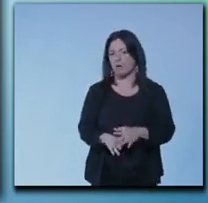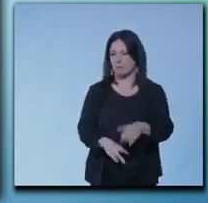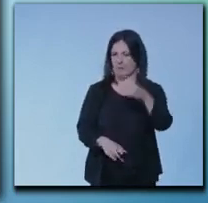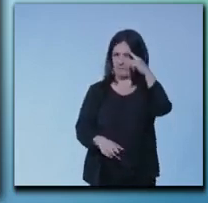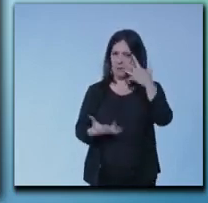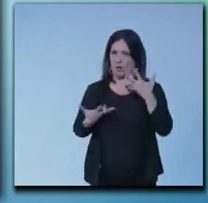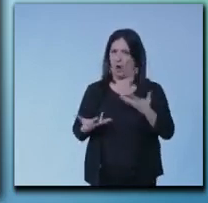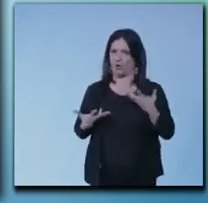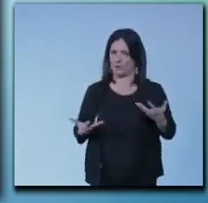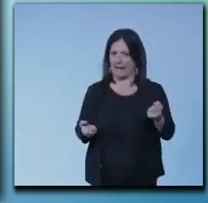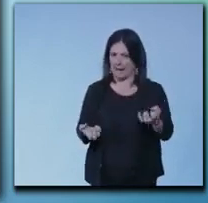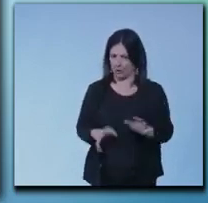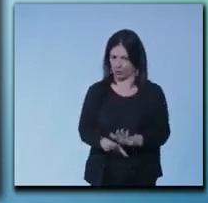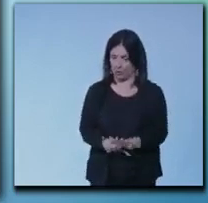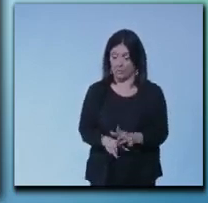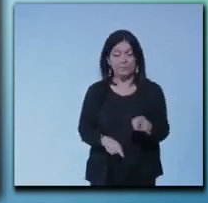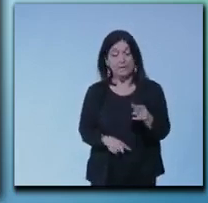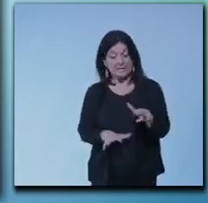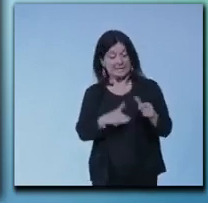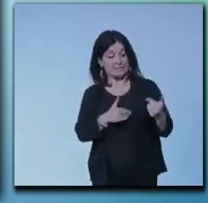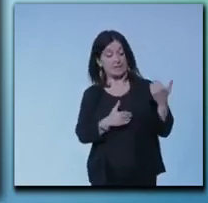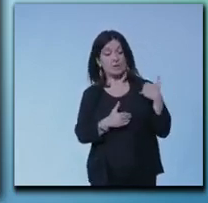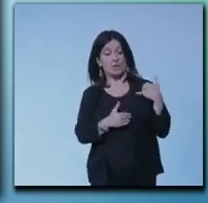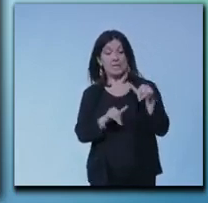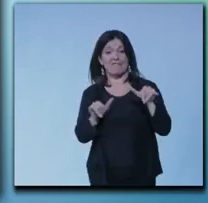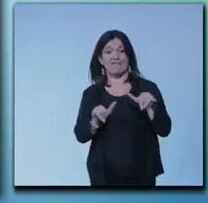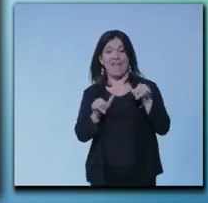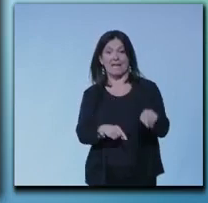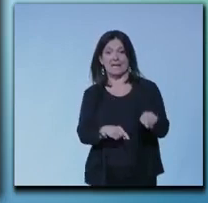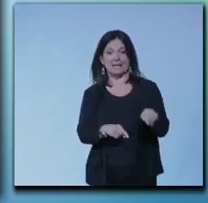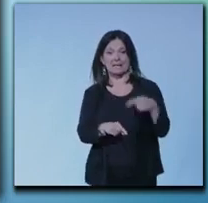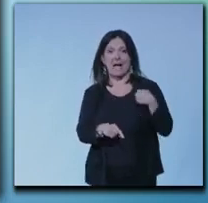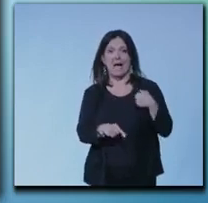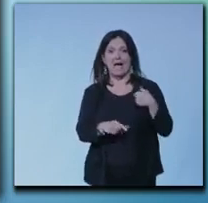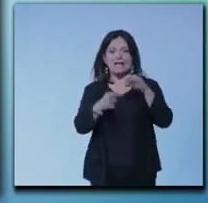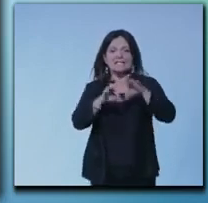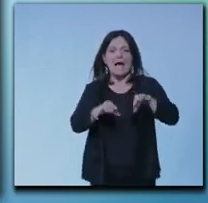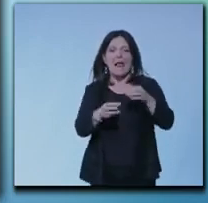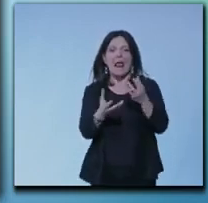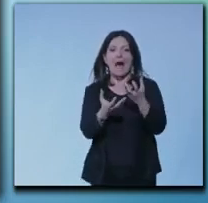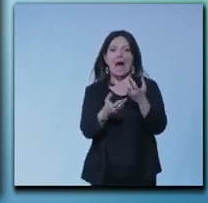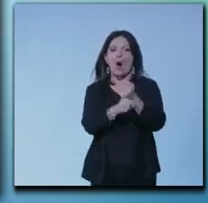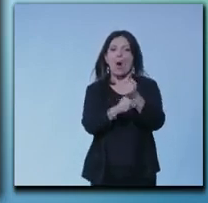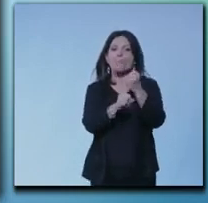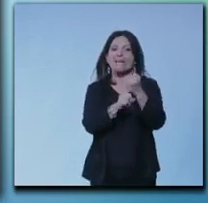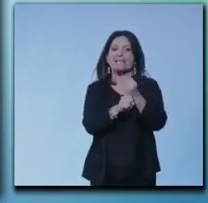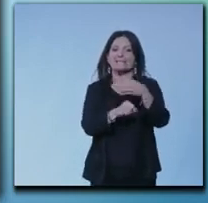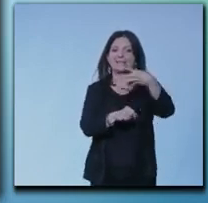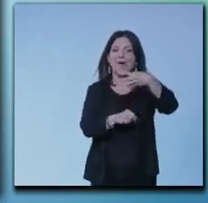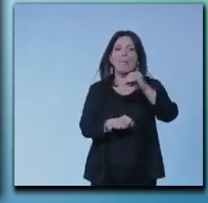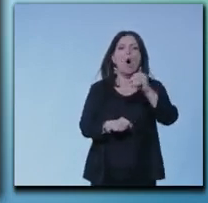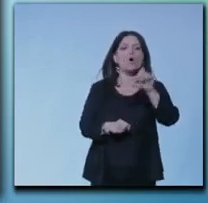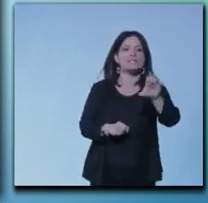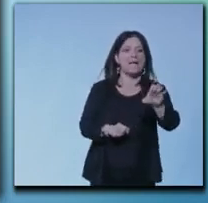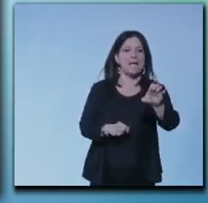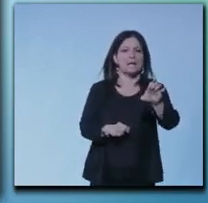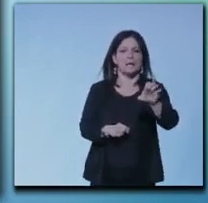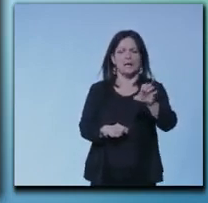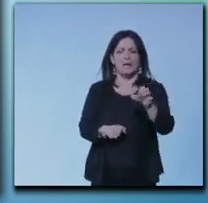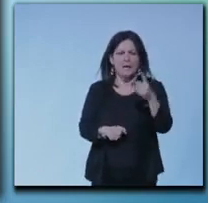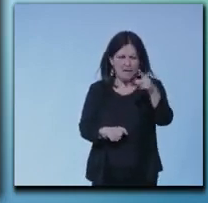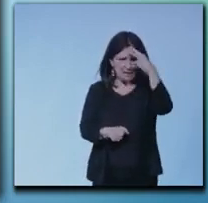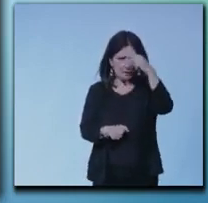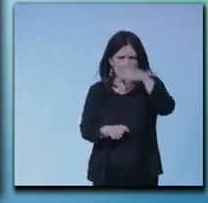diciamo, io settimana scorsa ero a Venezia nella sala operativa del Mose quanti no al Mose negli anni?